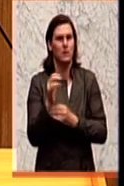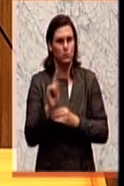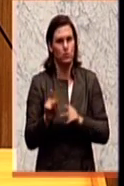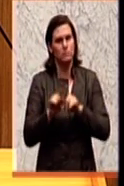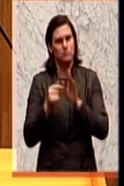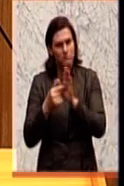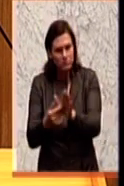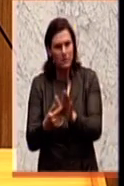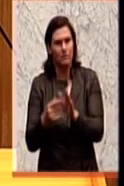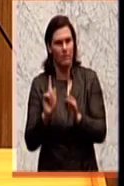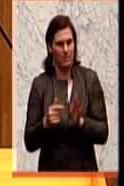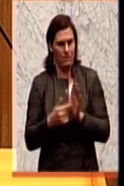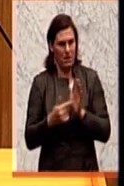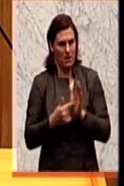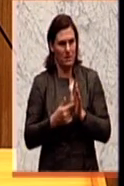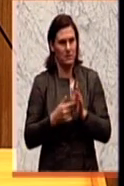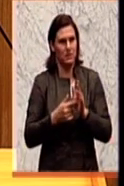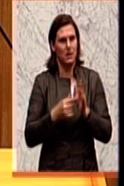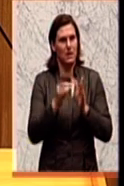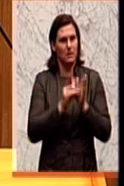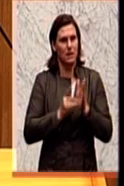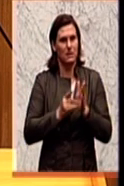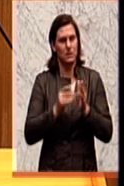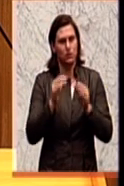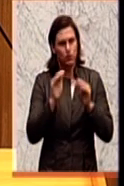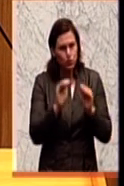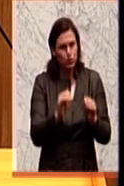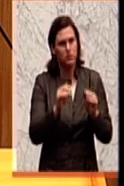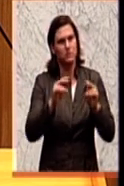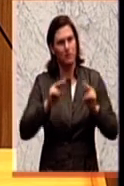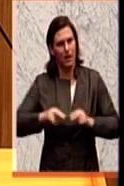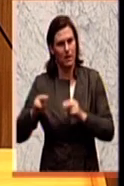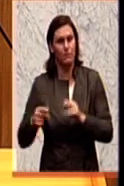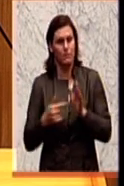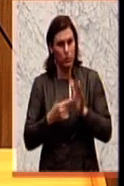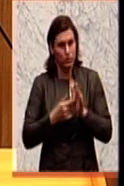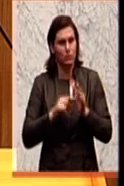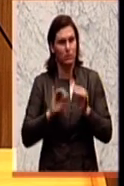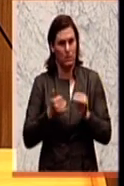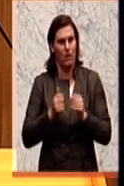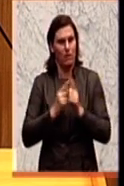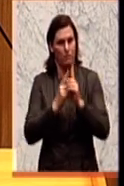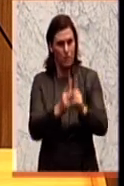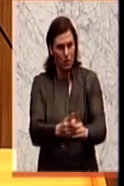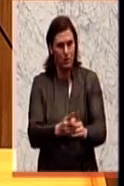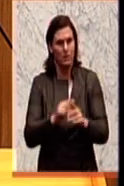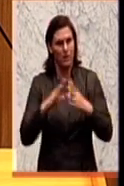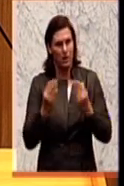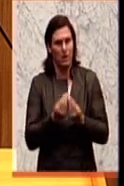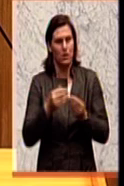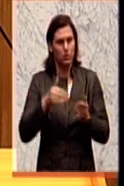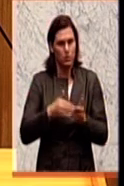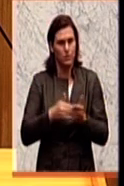ist, den datenschutzrechtlich erforderlichen Informationspflichten nachgekommen wird, alle notwendigen Rechtsmittel zur Verfolgung der